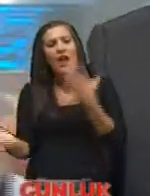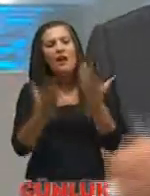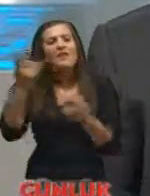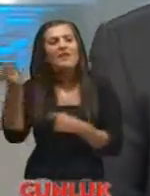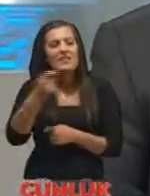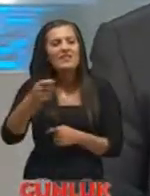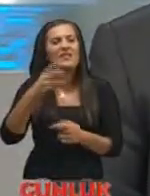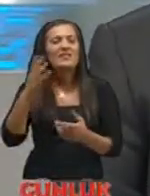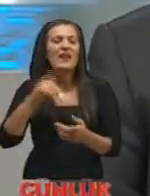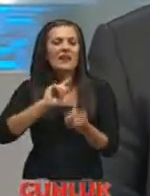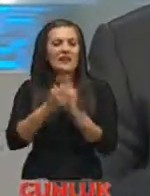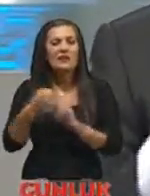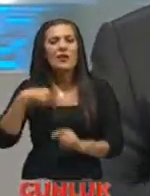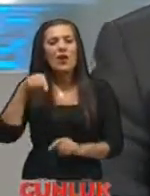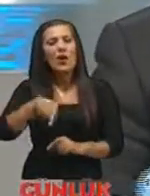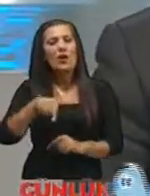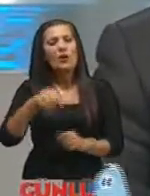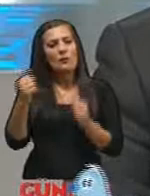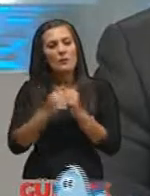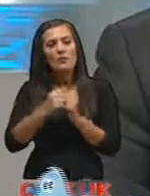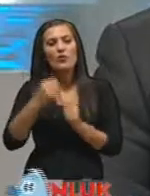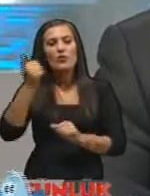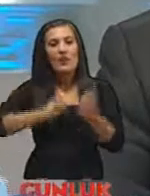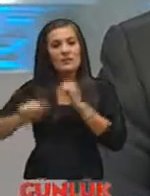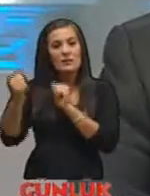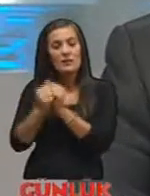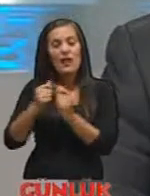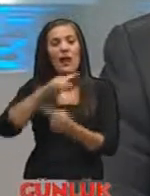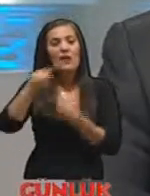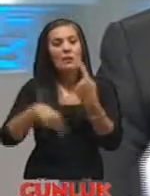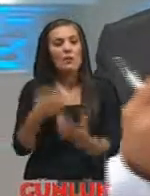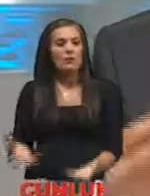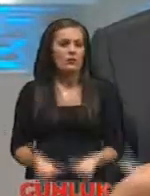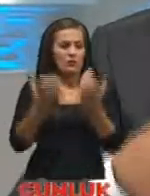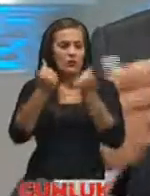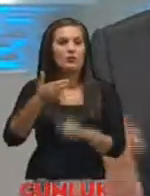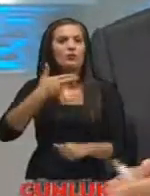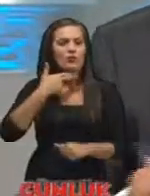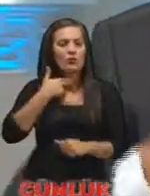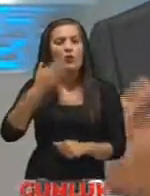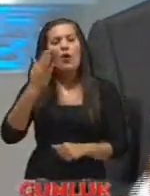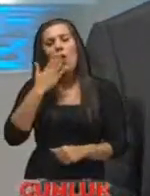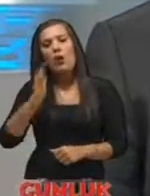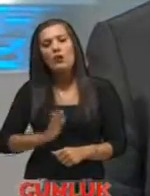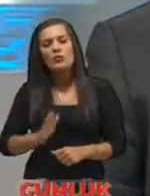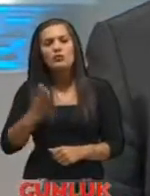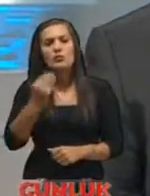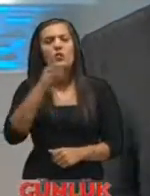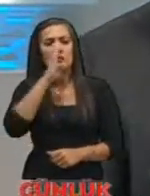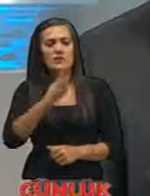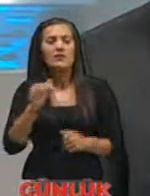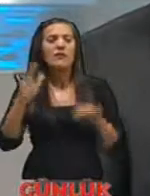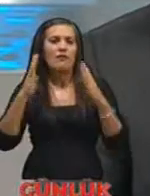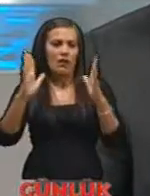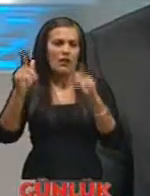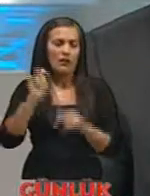bünyemizde özellikle 6 KKTC'deki Güzide Üniversitenin Arama Kurtarma Kulüpleri öğrencilerin çok ciddi etkinlik yaptı